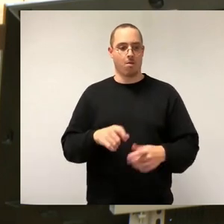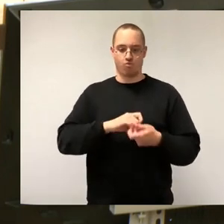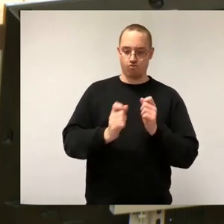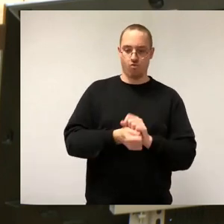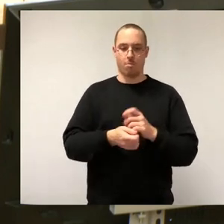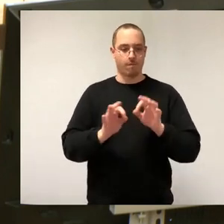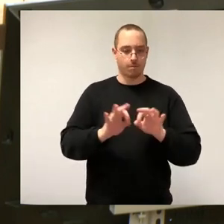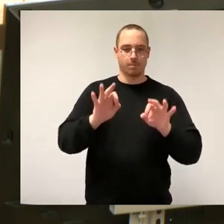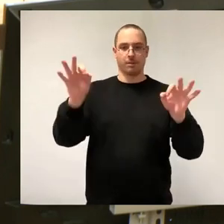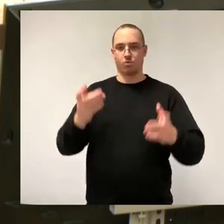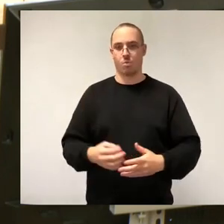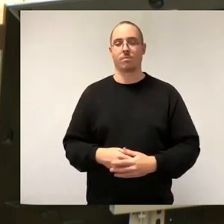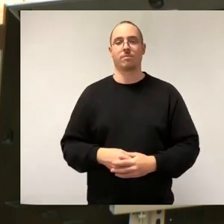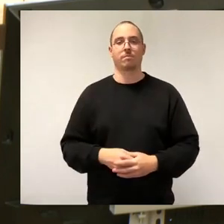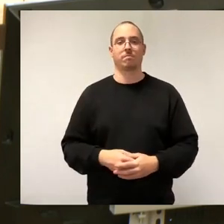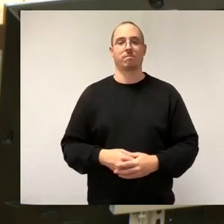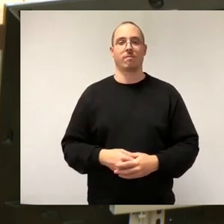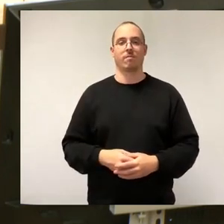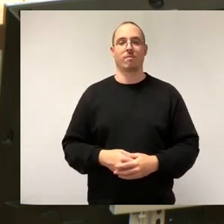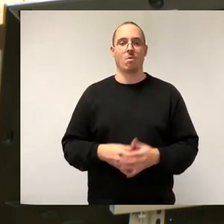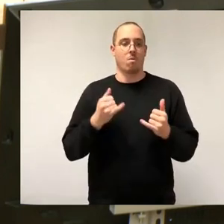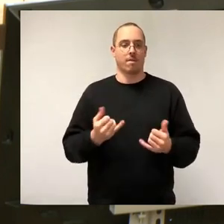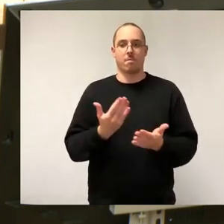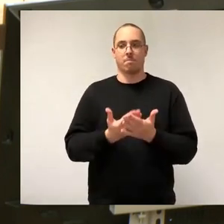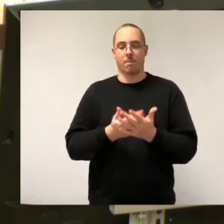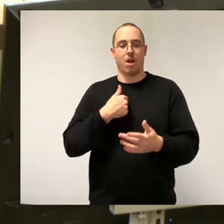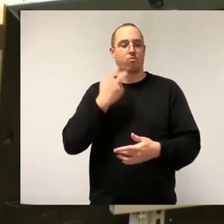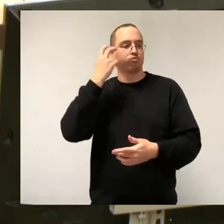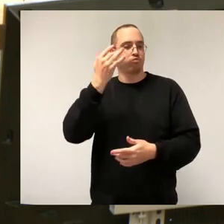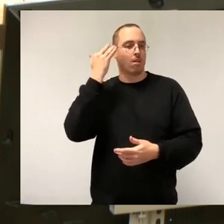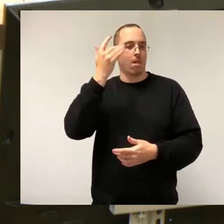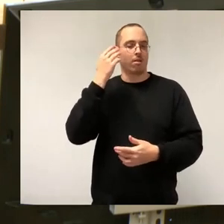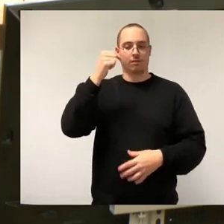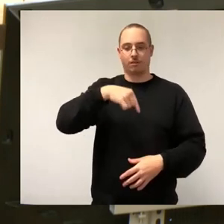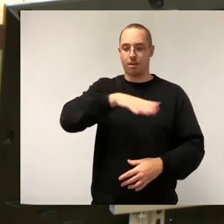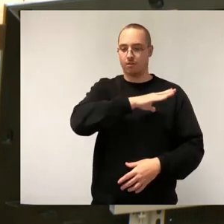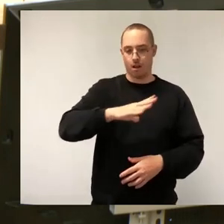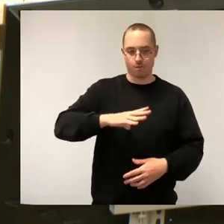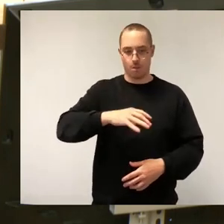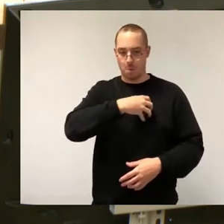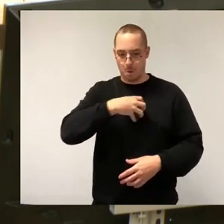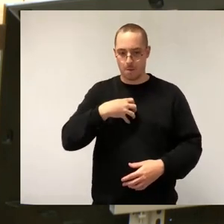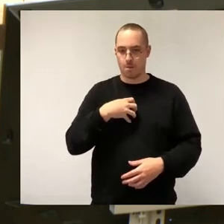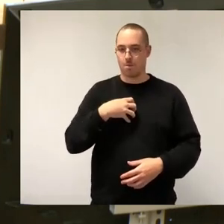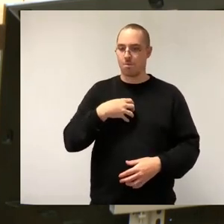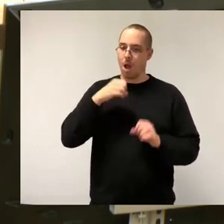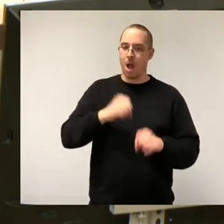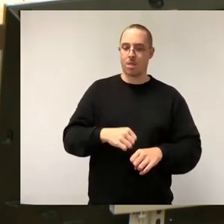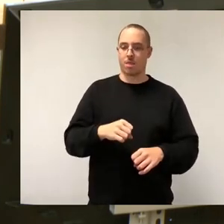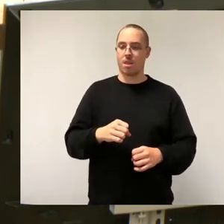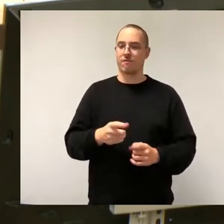zukunftsfähigen Technologien Wirtschaftsentwicklung hier bei uns in Sachsen und in Dresden stattfinden kann. Dazu zählen unter anderem